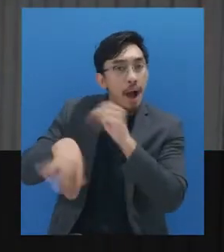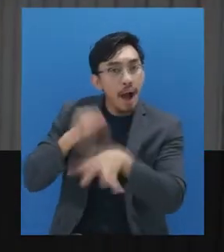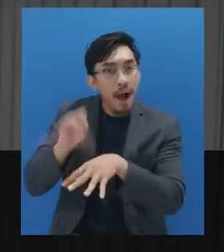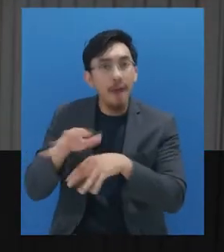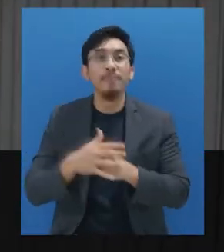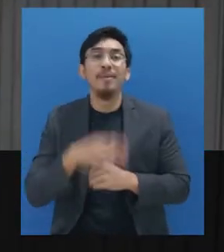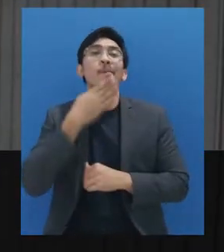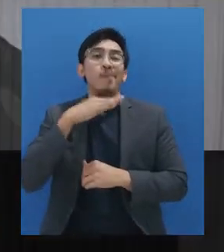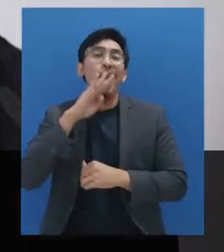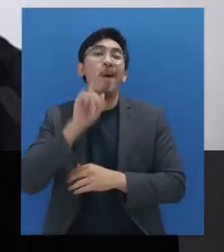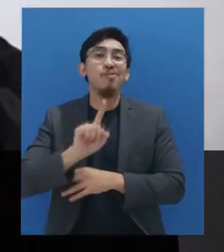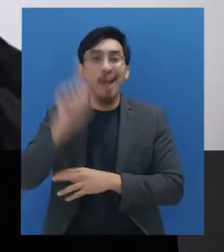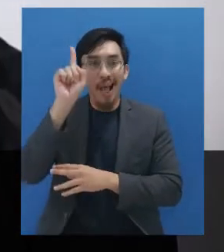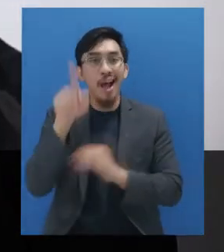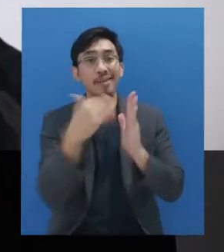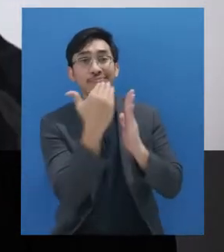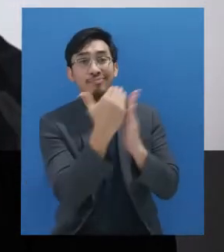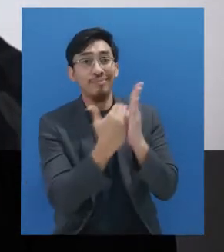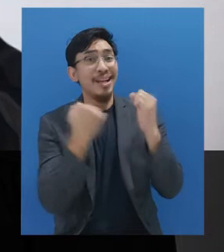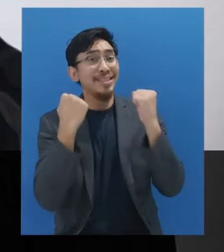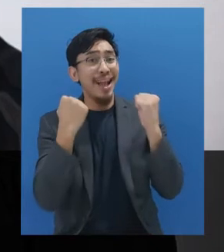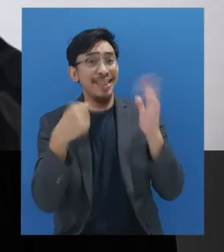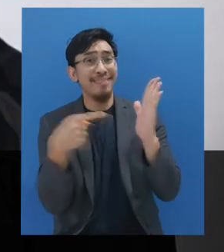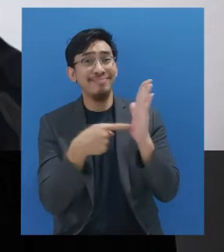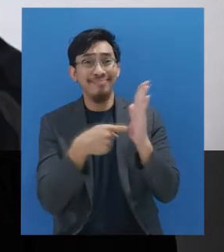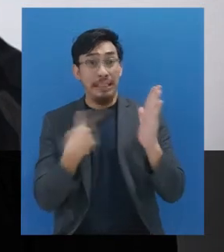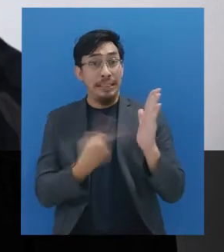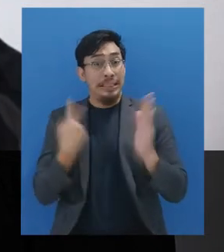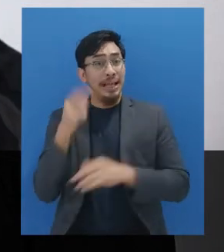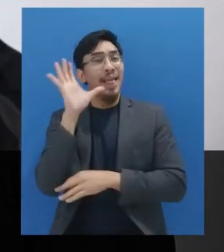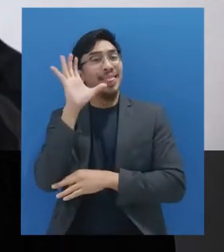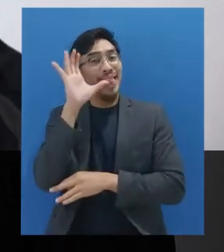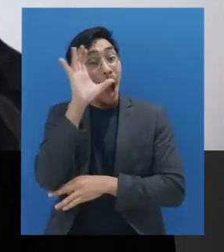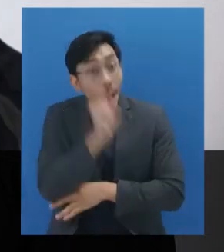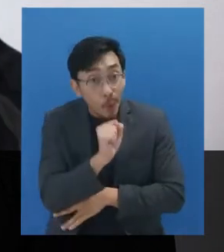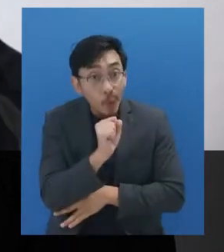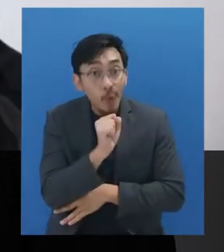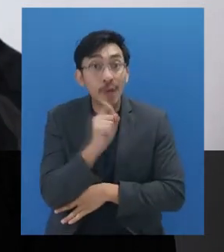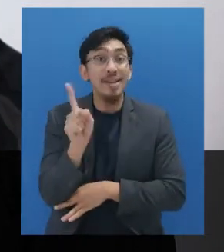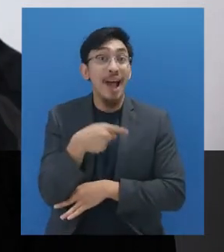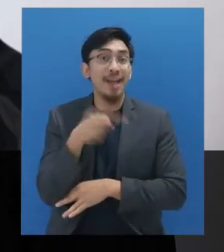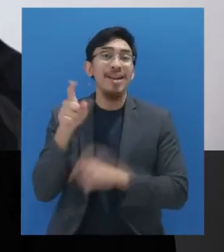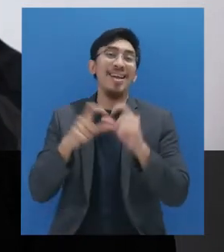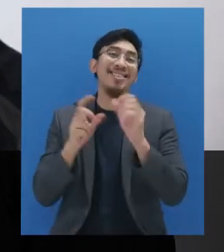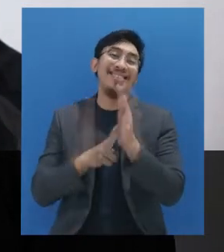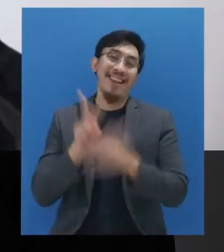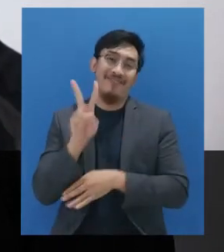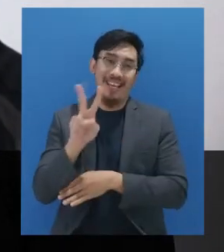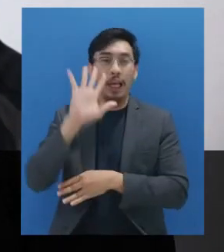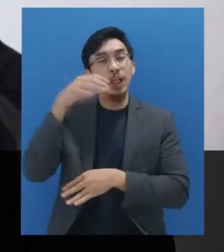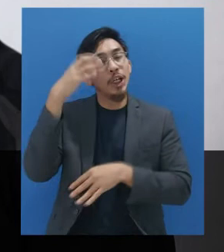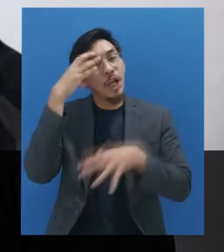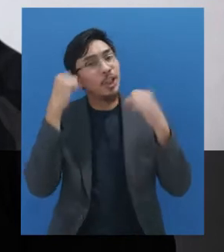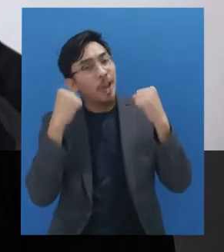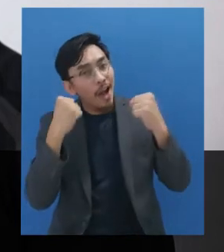pengelolaan sampah. Alhamdulillah, masalah progres ini, progres kesehatan ini, kami tahu dari